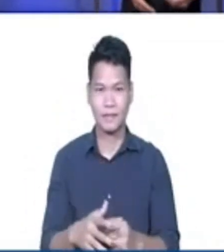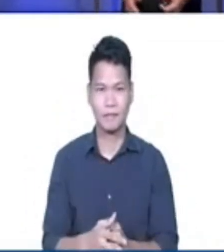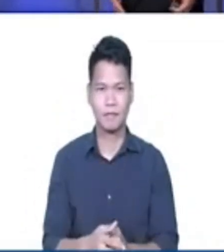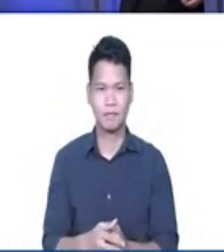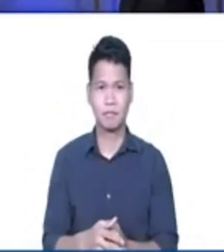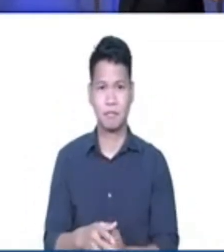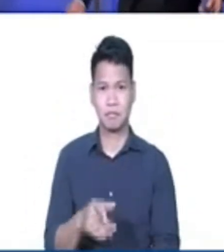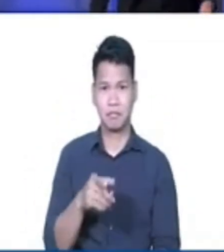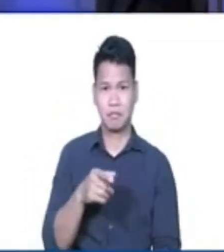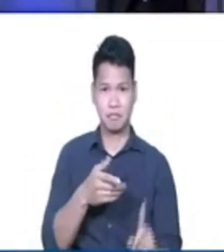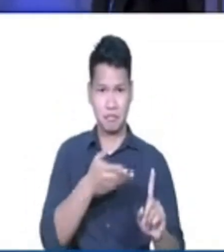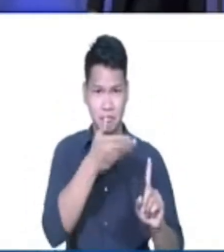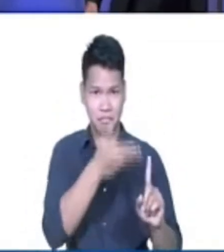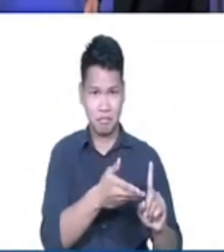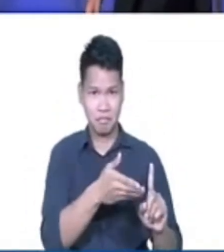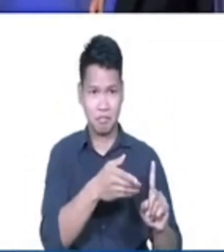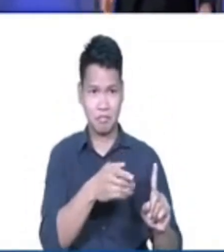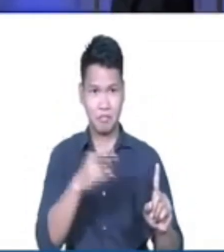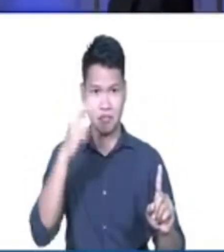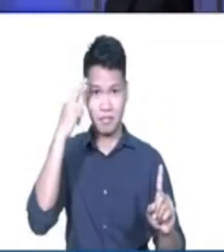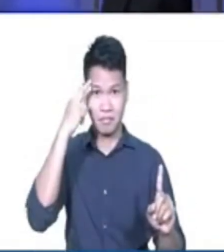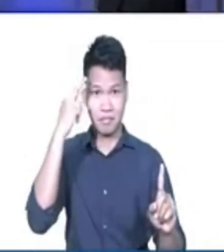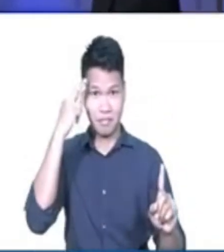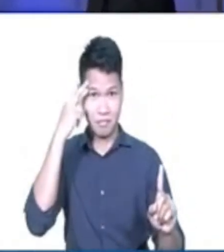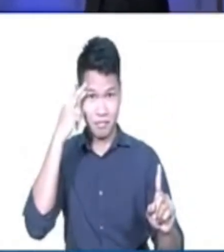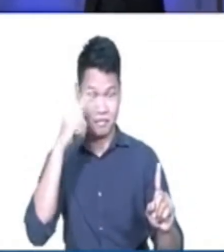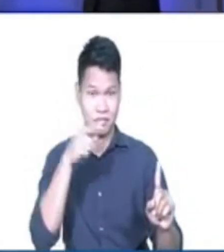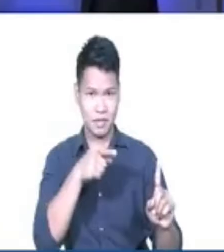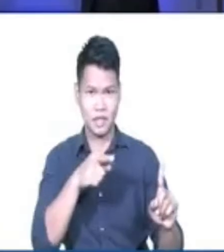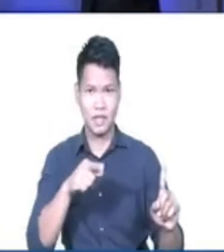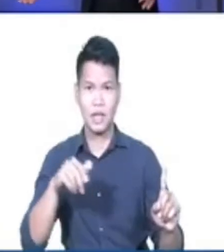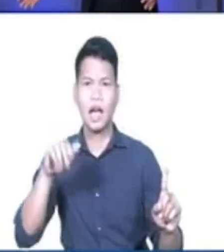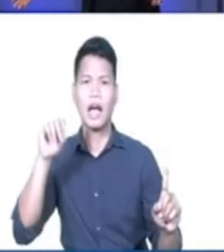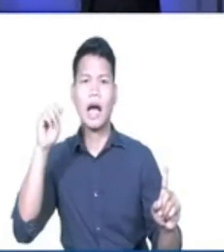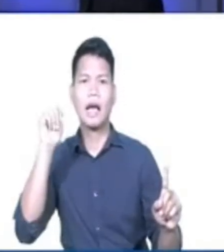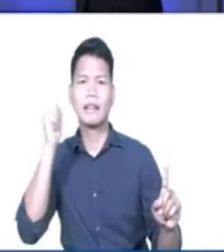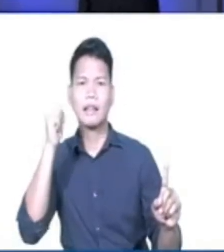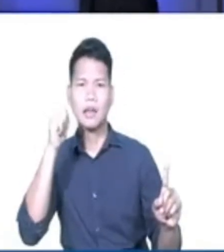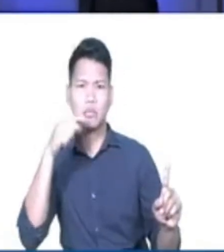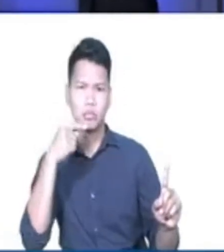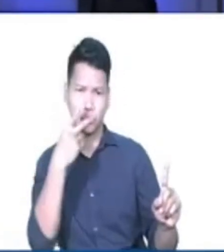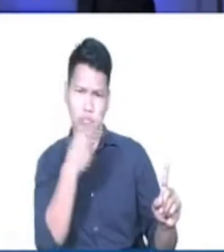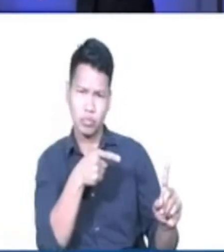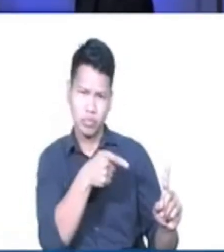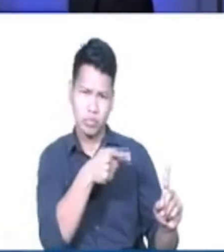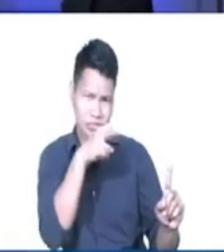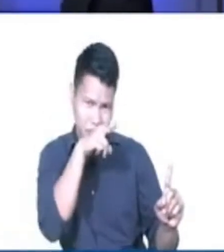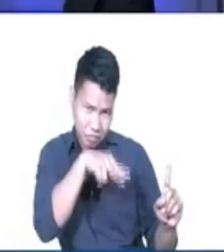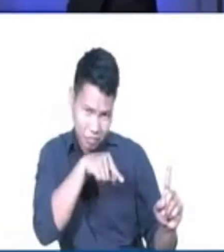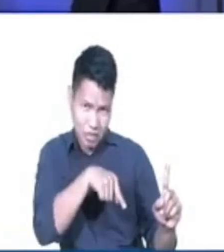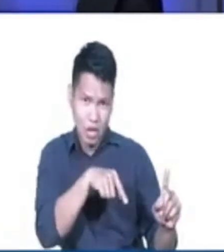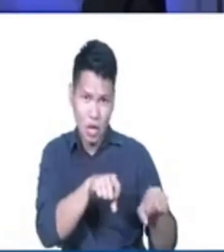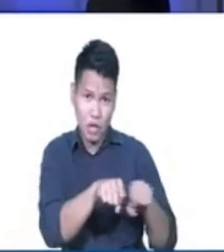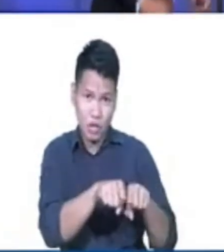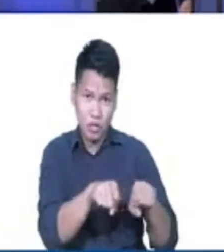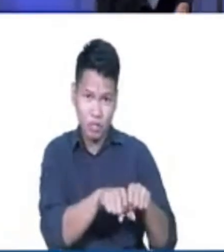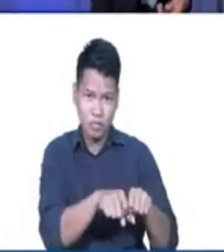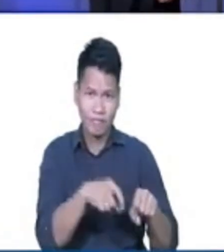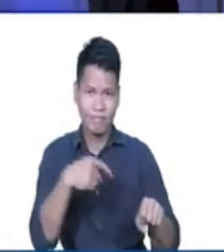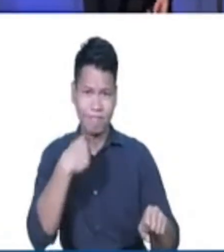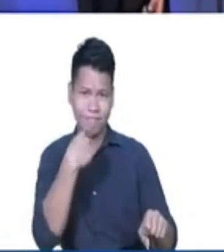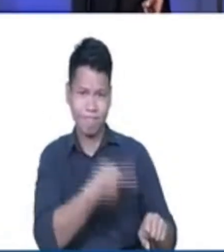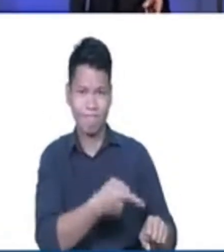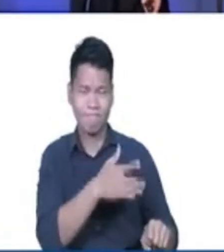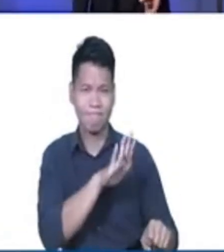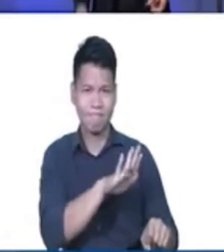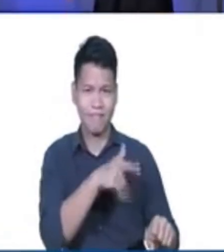kanyang sapatos ay medyo luma na. Kaya nga, sinabihan si Ronald, sabi niya, Ronald, pagagawan kita ng bagong